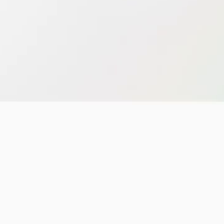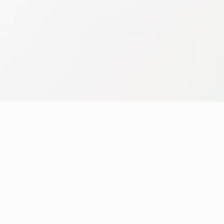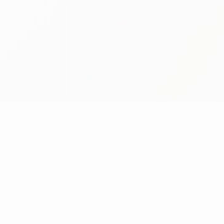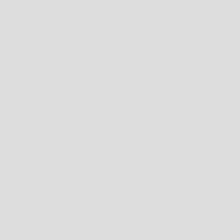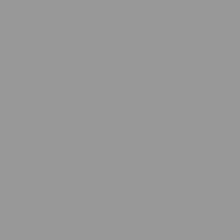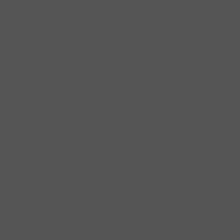Bedankt voor het kijken.